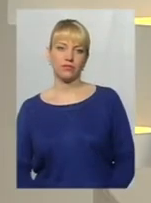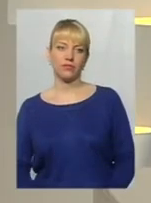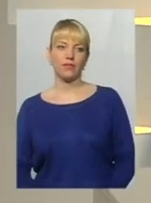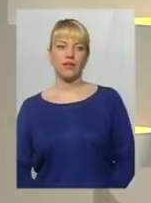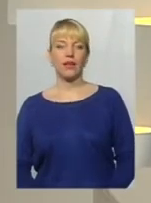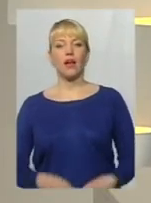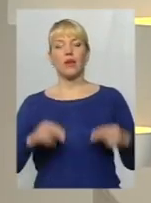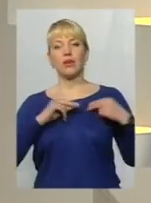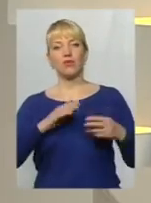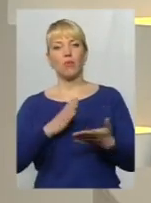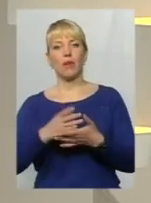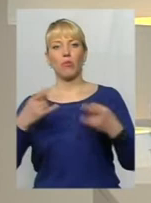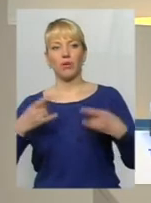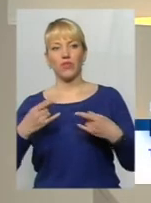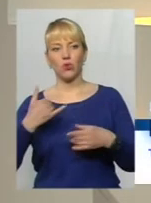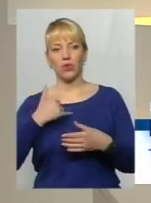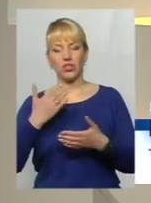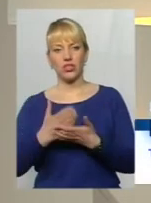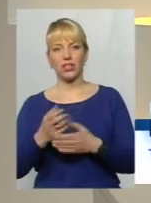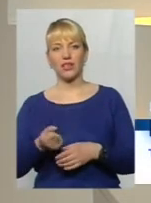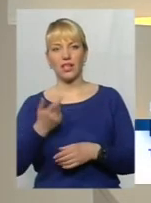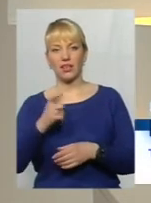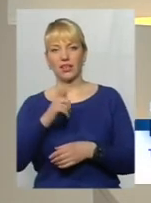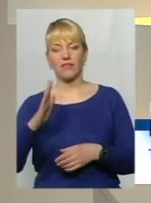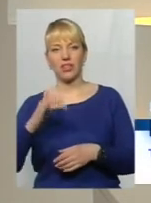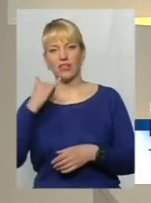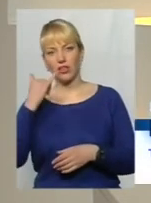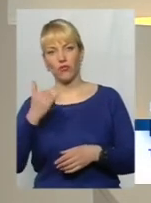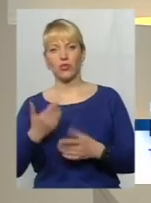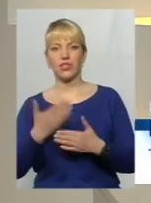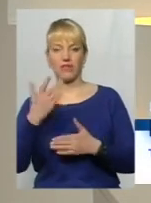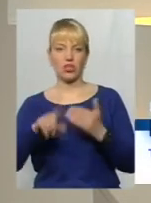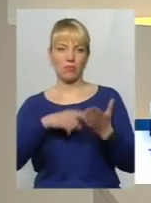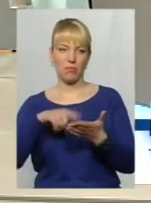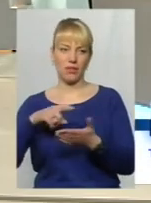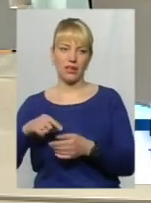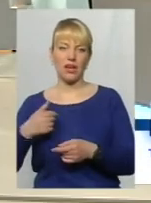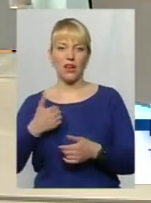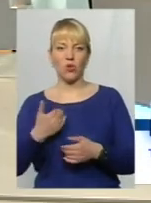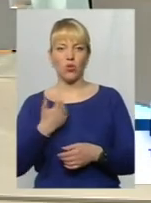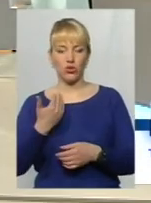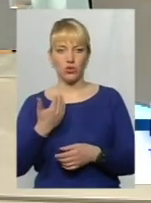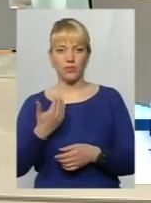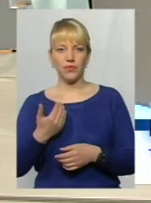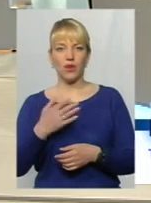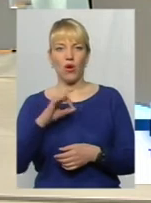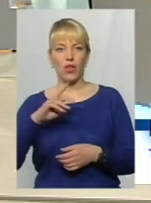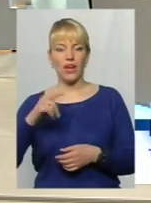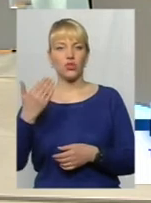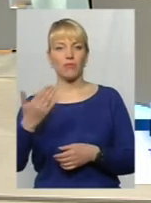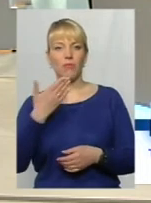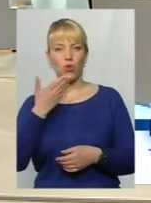Про цьому прямову ефірі в нас ще є декілька хвилин, отож телефонуйте з вашими питаннями. А я хочу, пане Олег, щоб ви